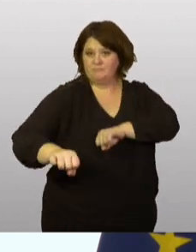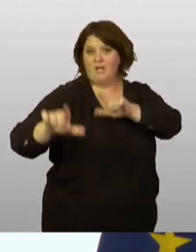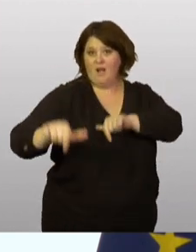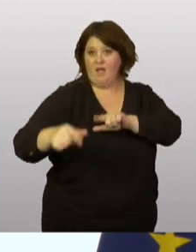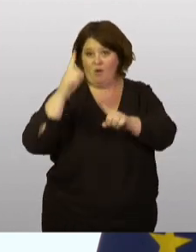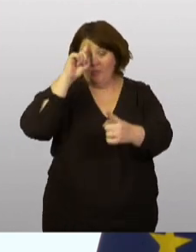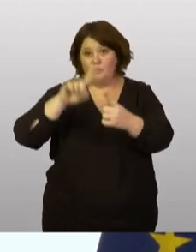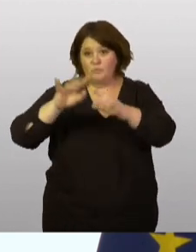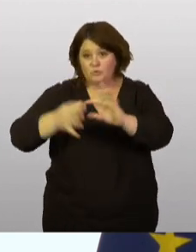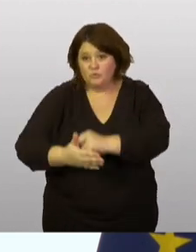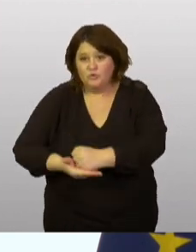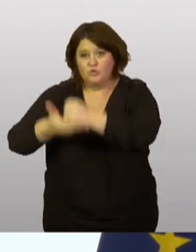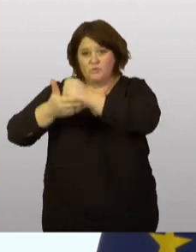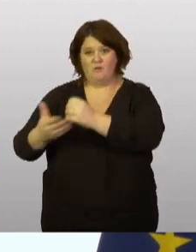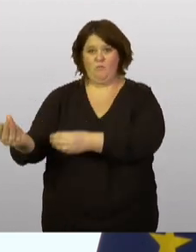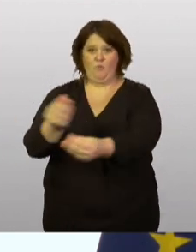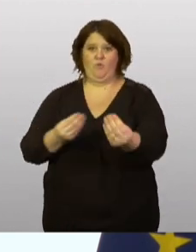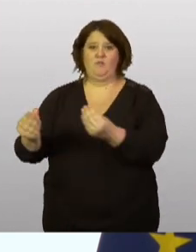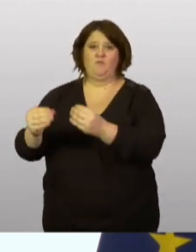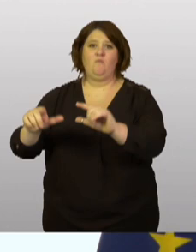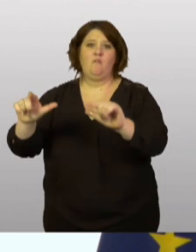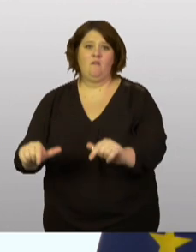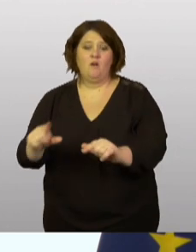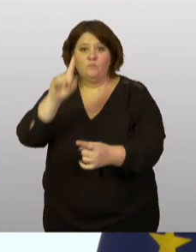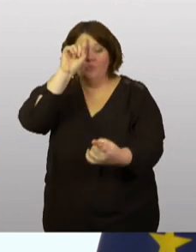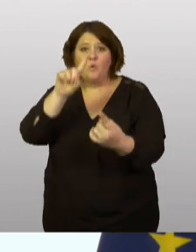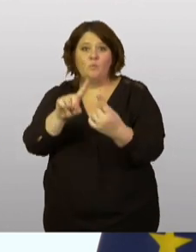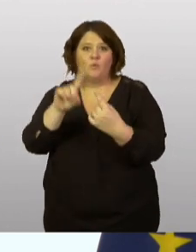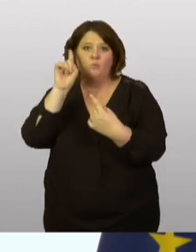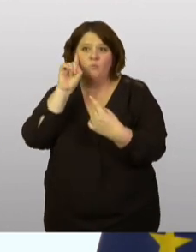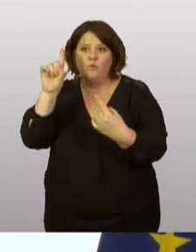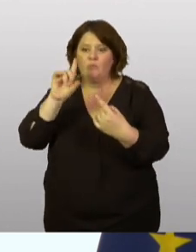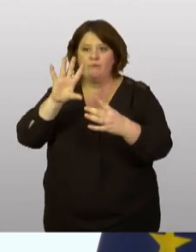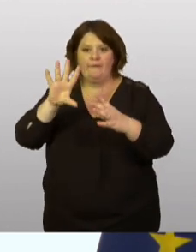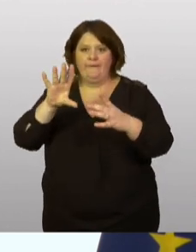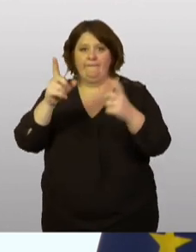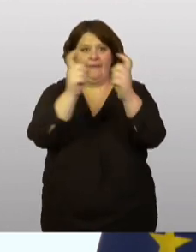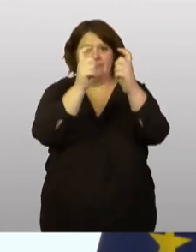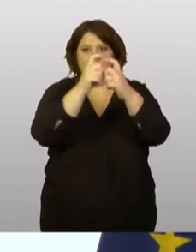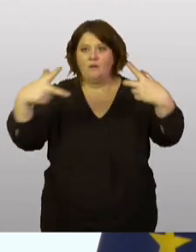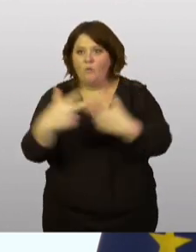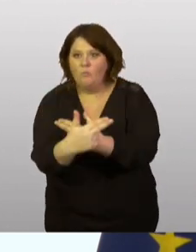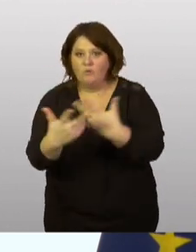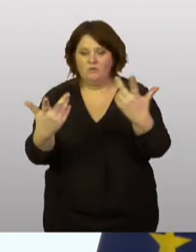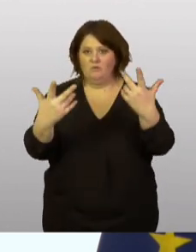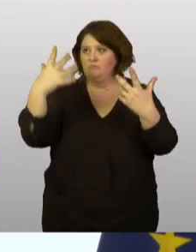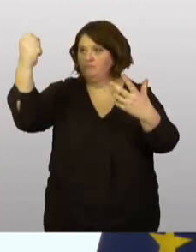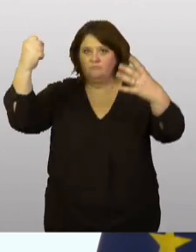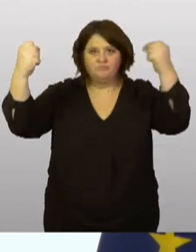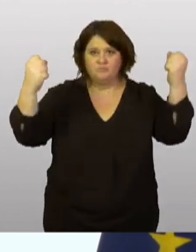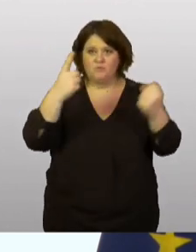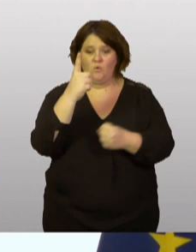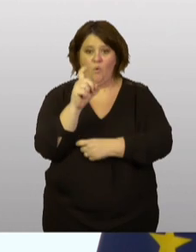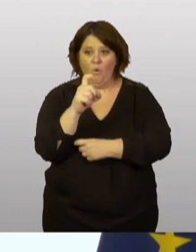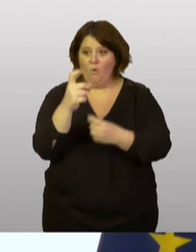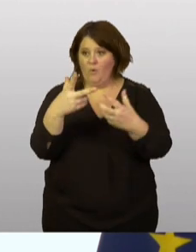soutenir la population pour pouvoir supporter les coupes de l'électricité et de l'eau et